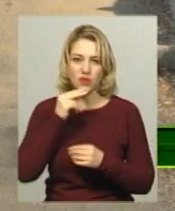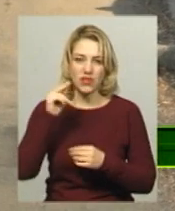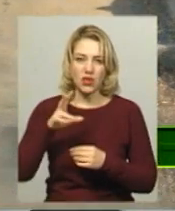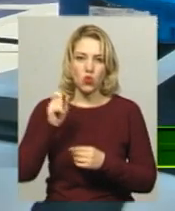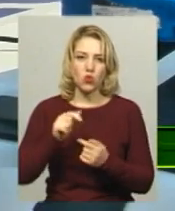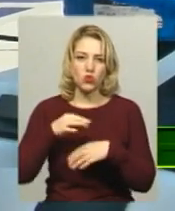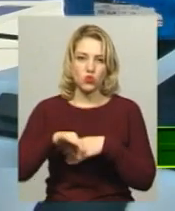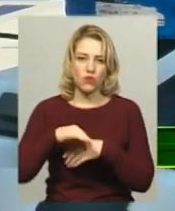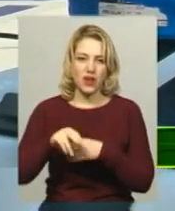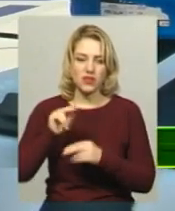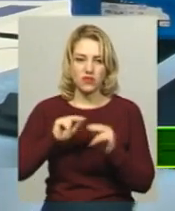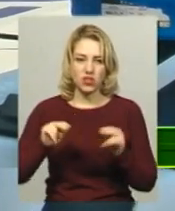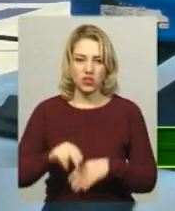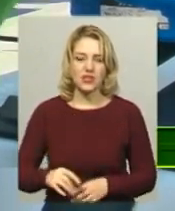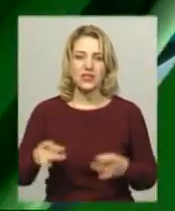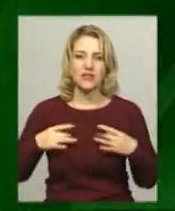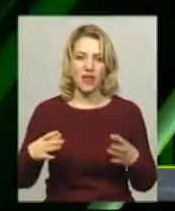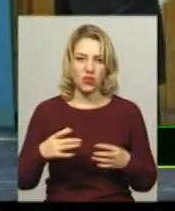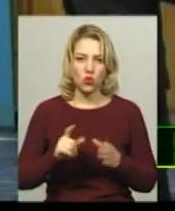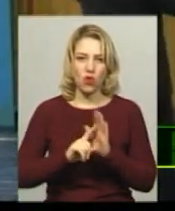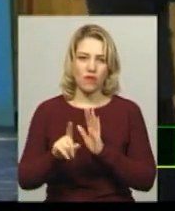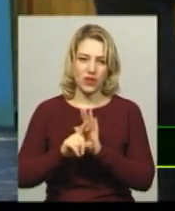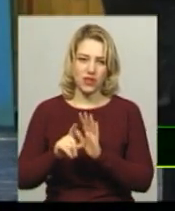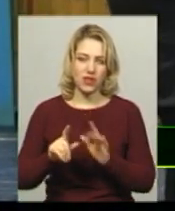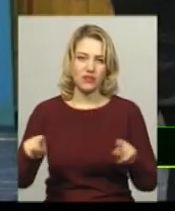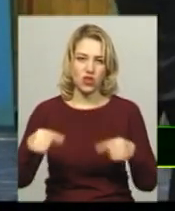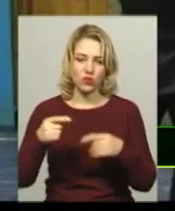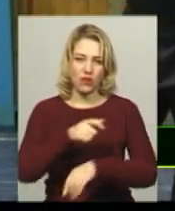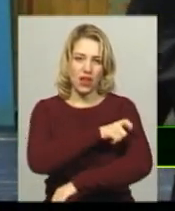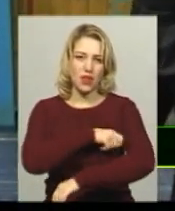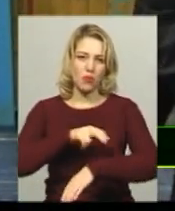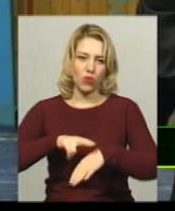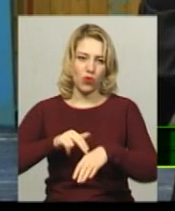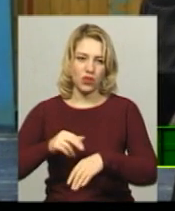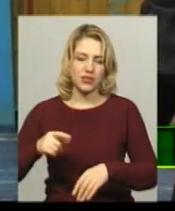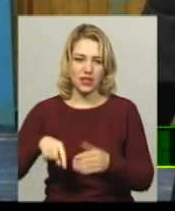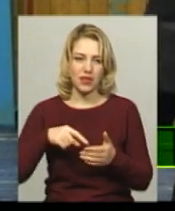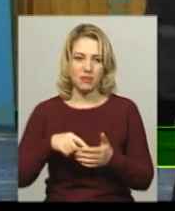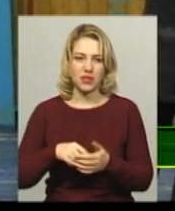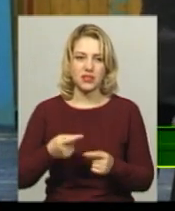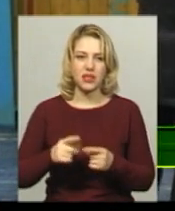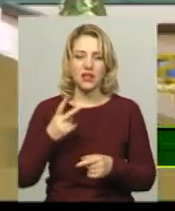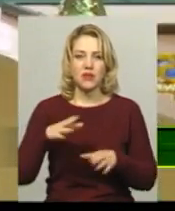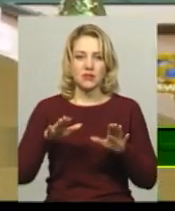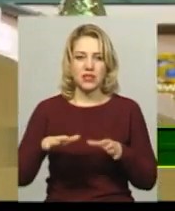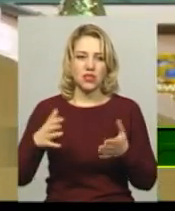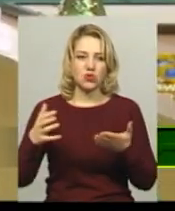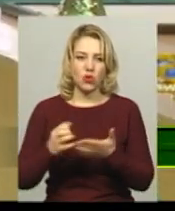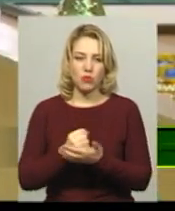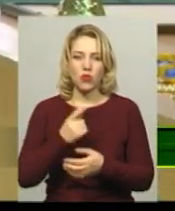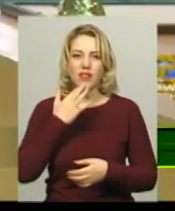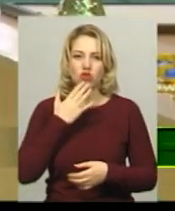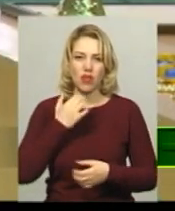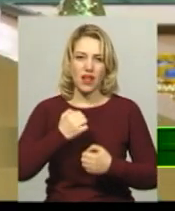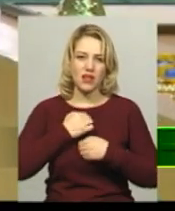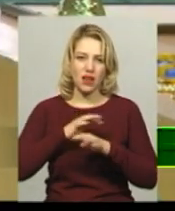серед жінок-водійок сьогодні влаштували патрульні міста. Два призових місця здобули хмельничани на чемпіонаті Національної гвардії України з